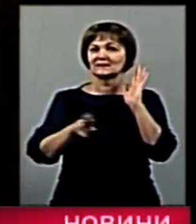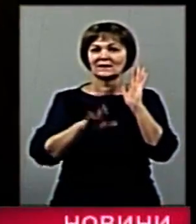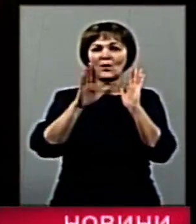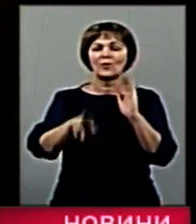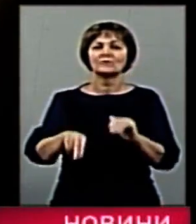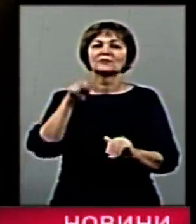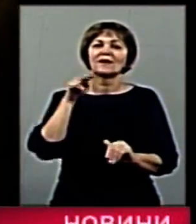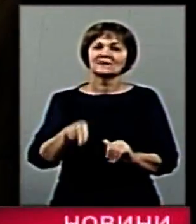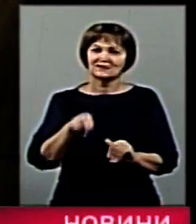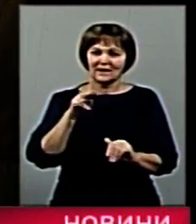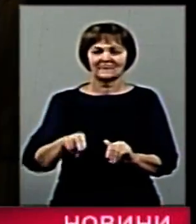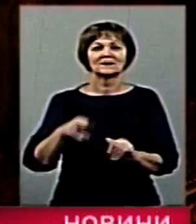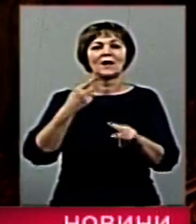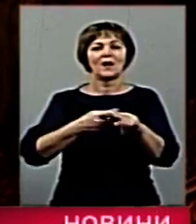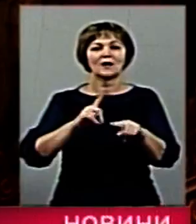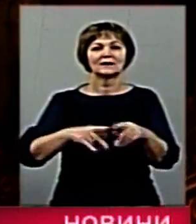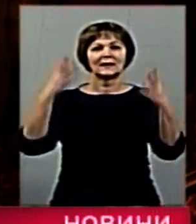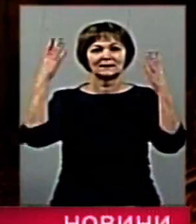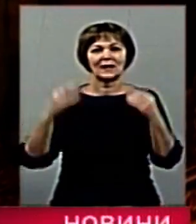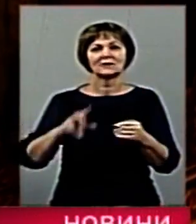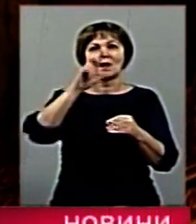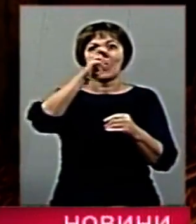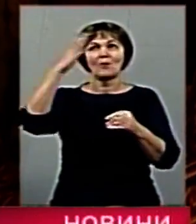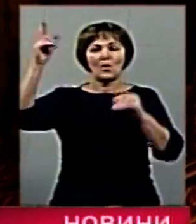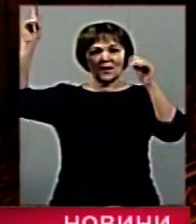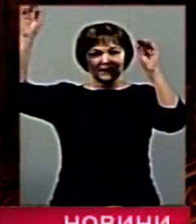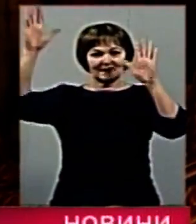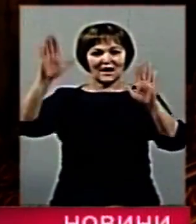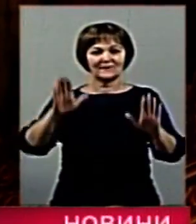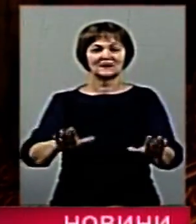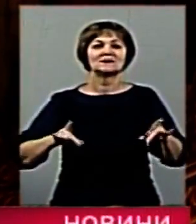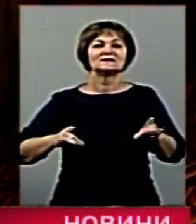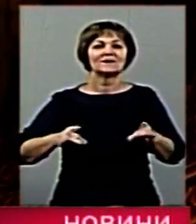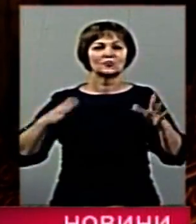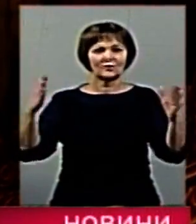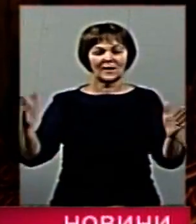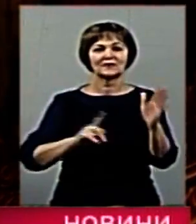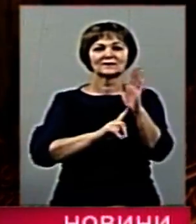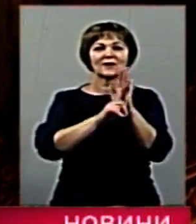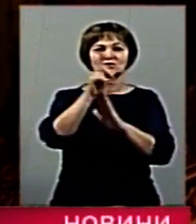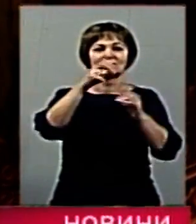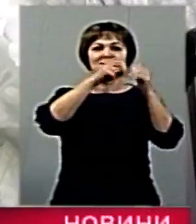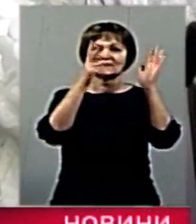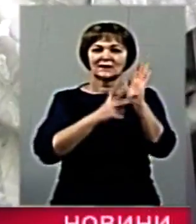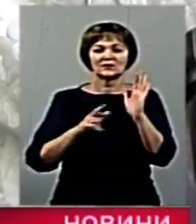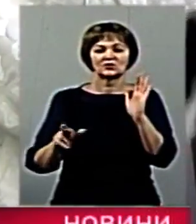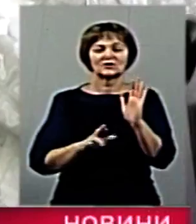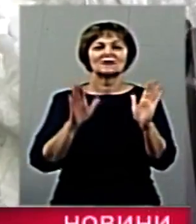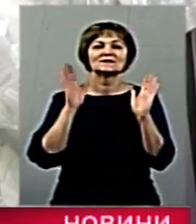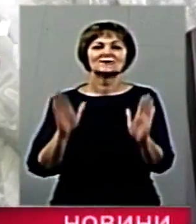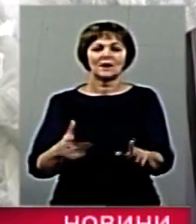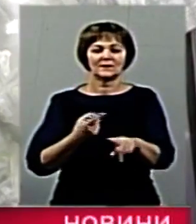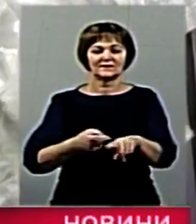православному світі відзначатимуть День Богоявлення Господню. Святкування розпочалися ще зранку 18 січня. Саме в цей день